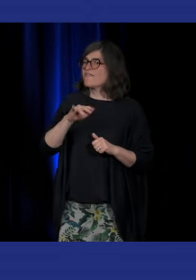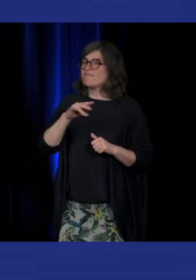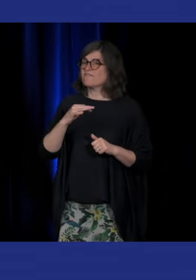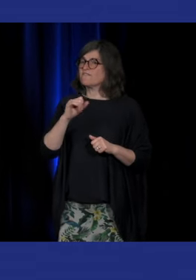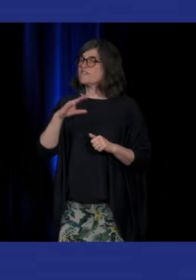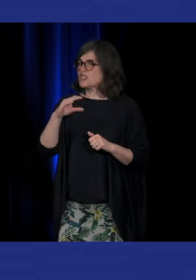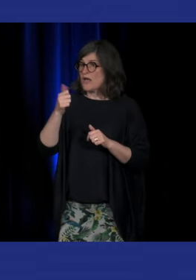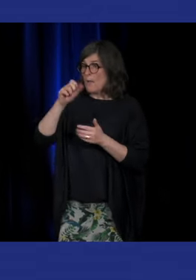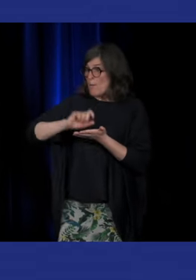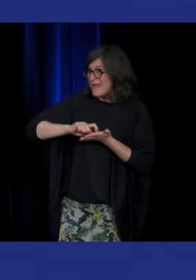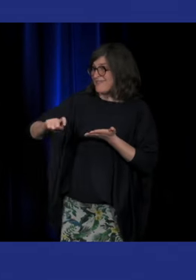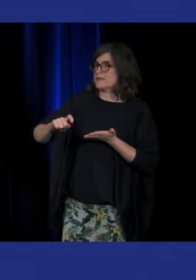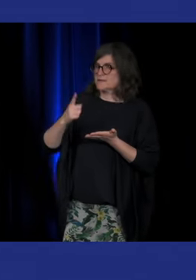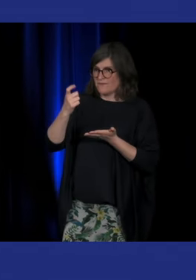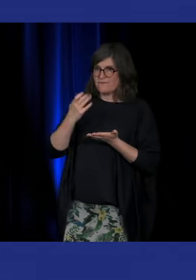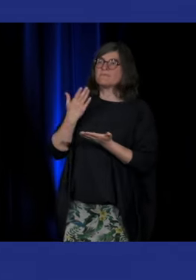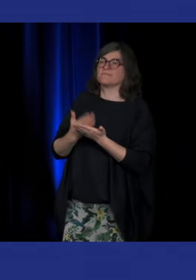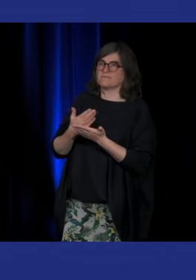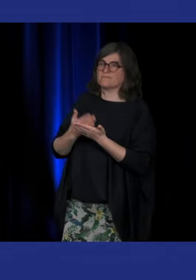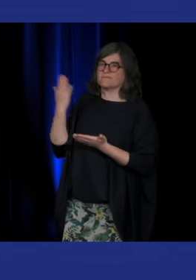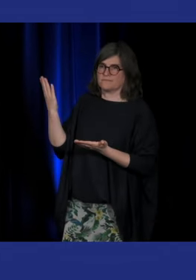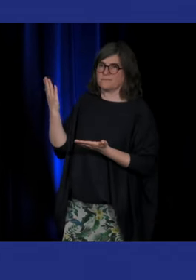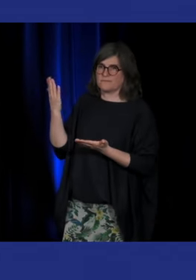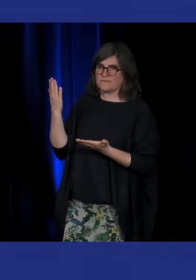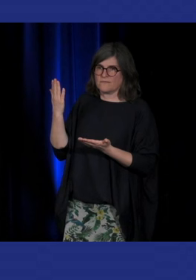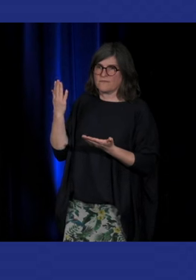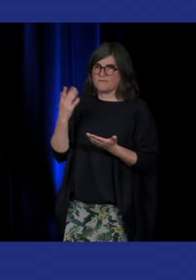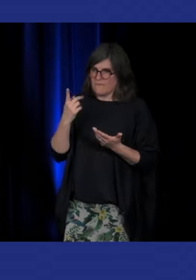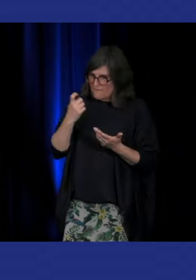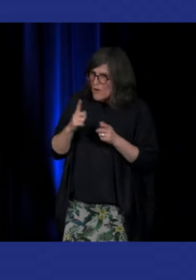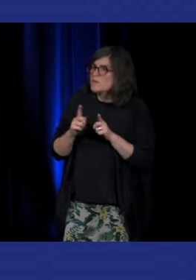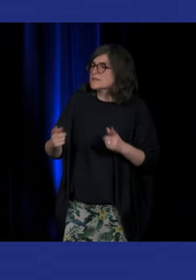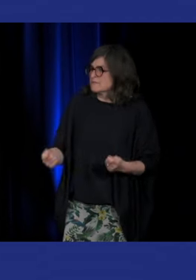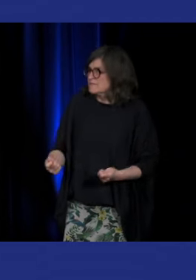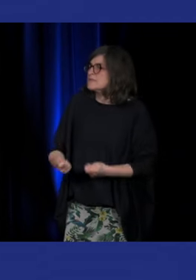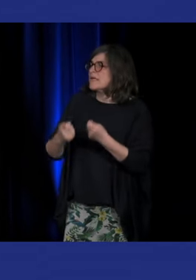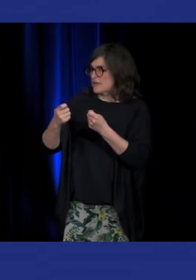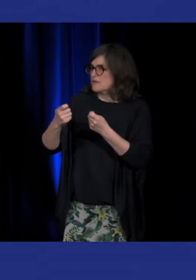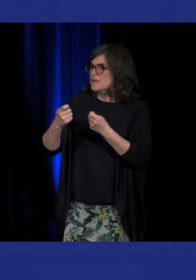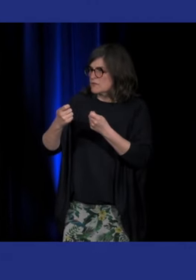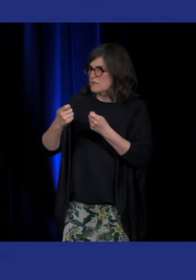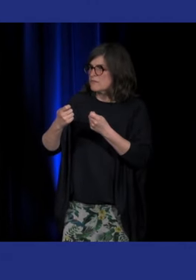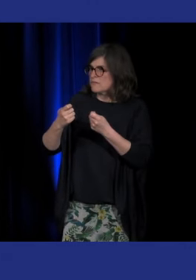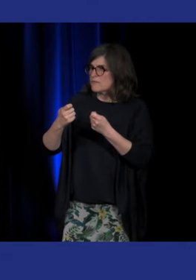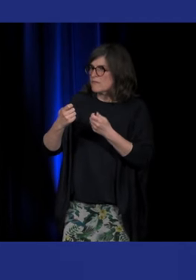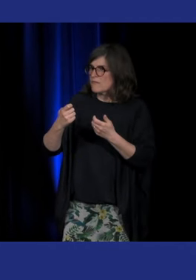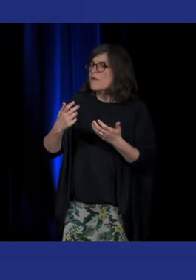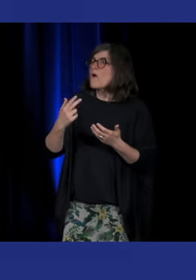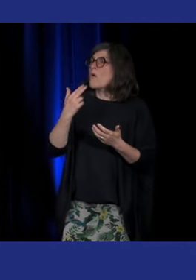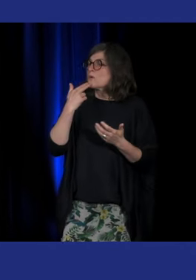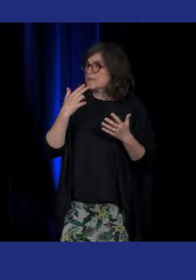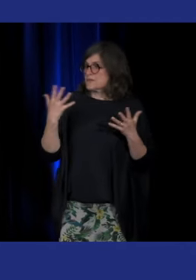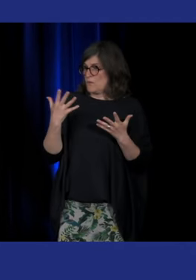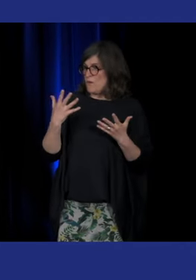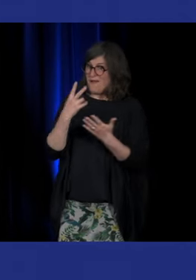'histoire des sourds, dans l'histoire de l'éducation aussi des enfants sourds, où on a utilisé le dessin